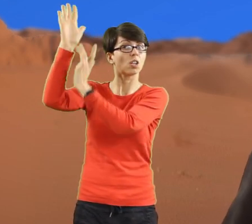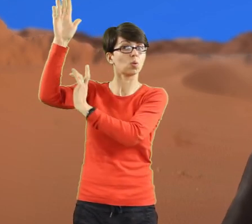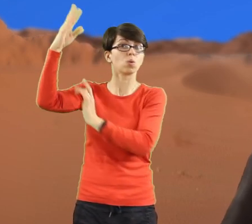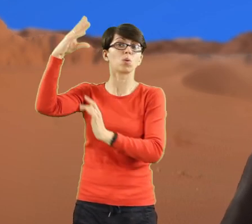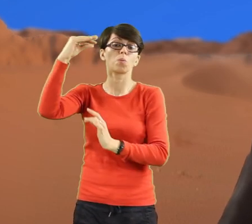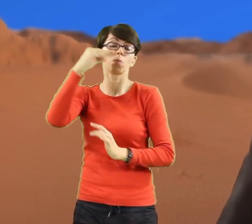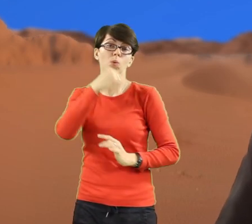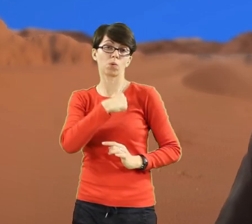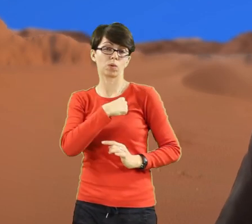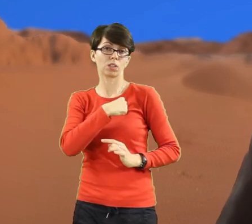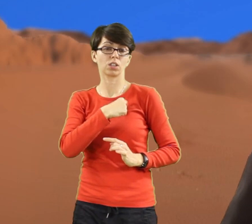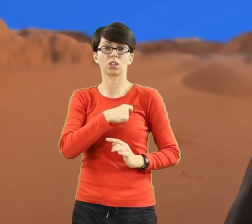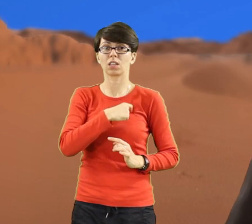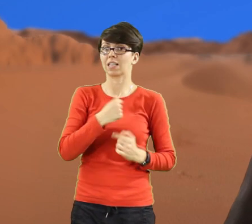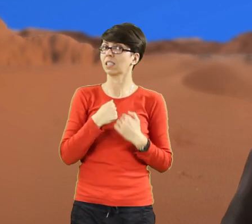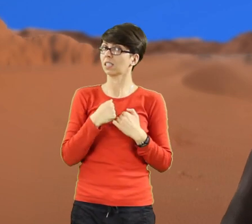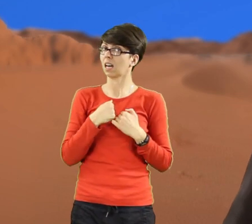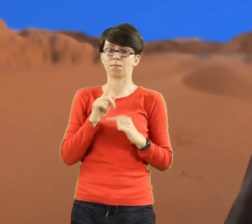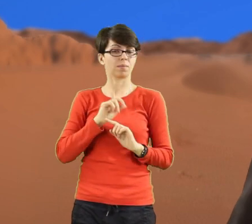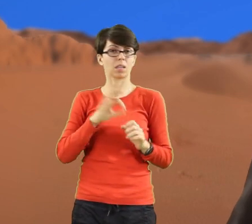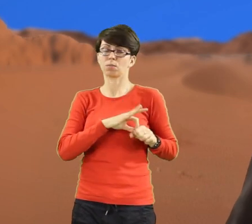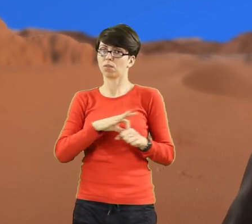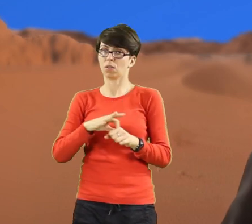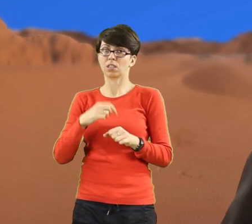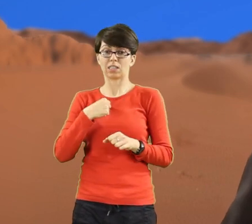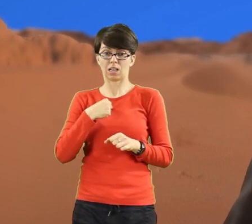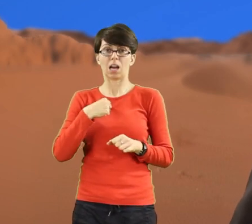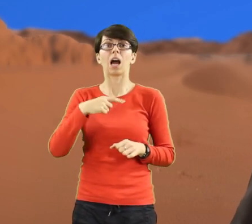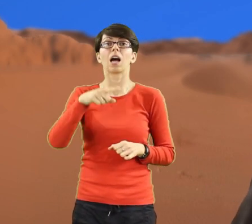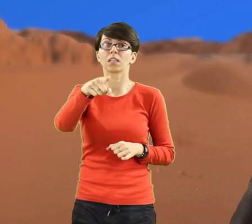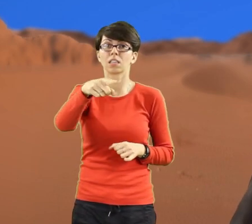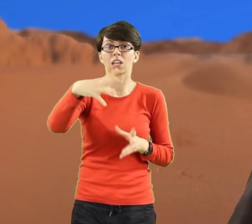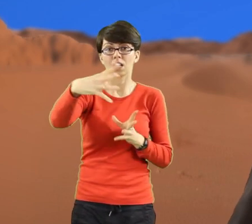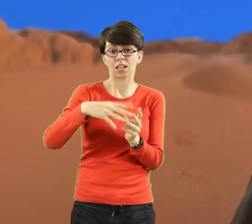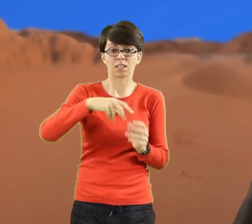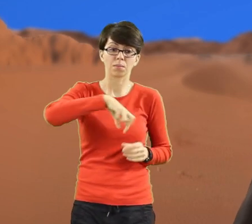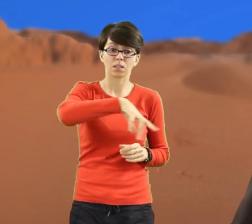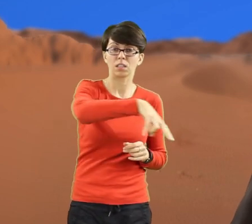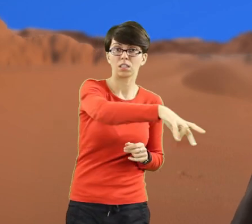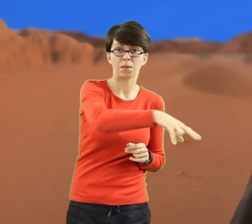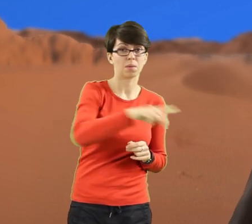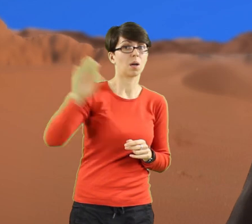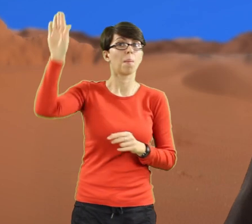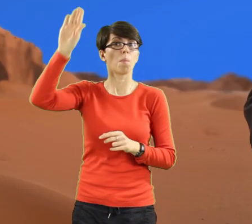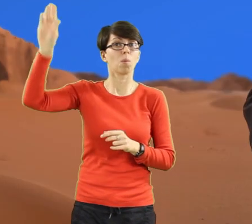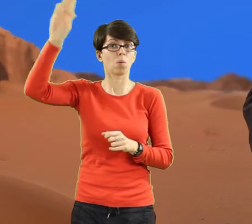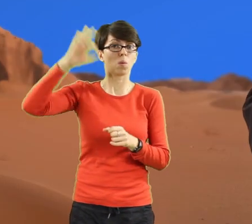razem z Tobą, wpatrzony w Tego, który nas obu, nas oboje prowadzi.